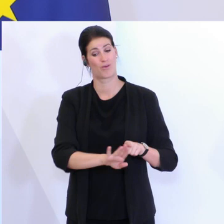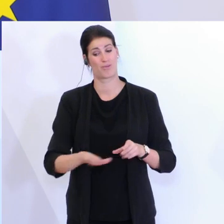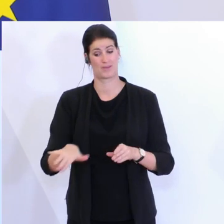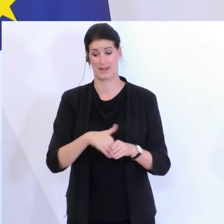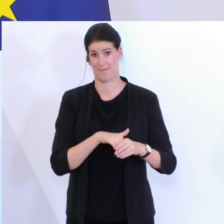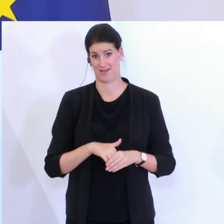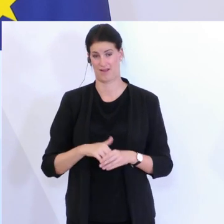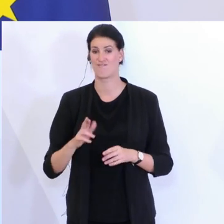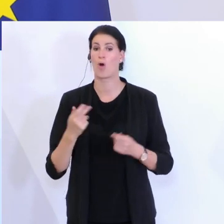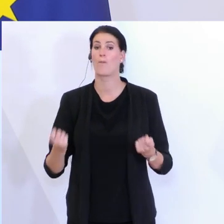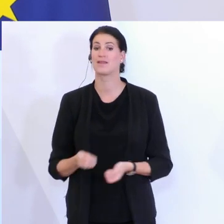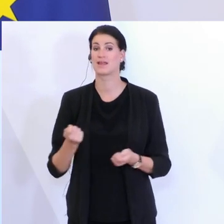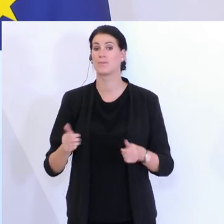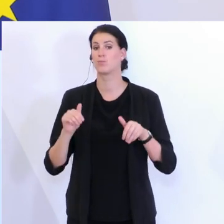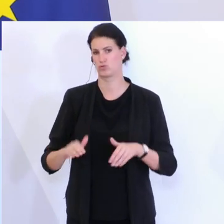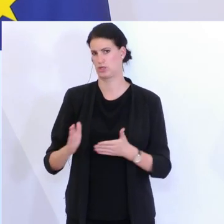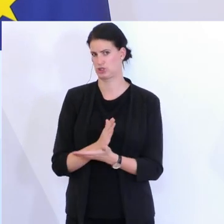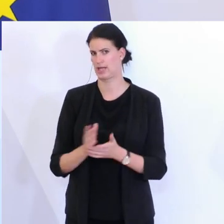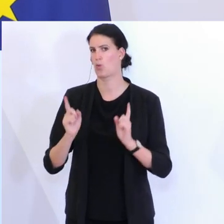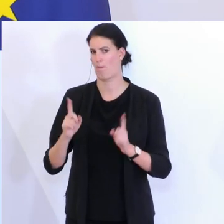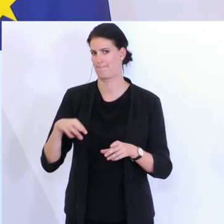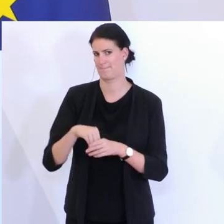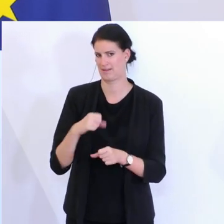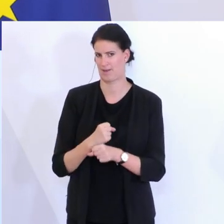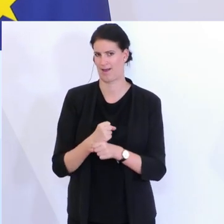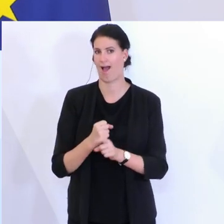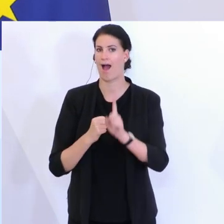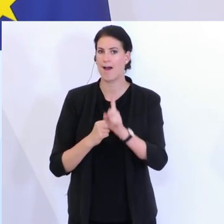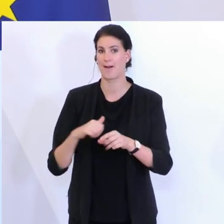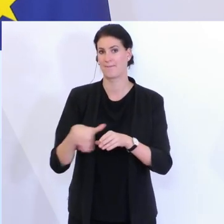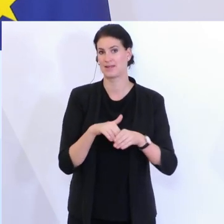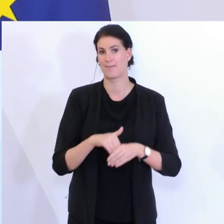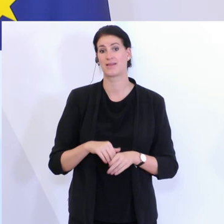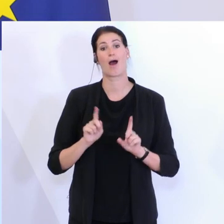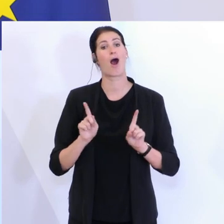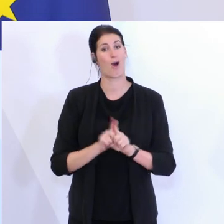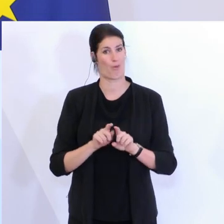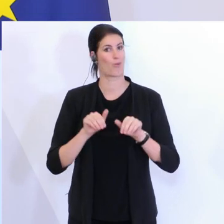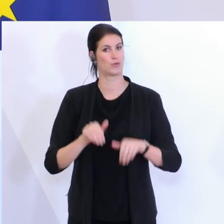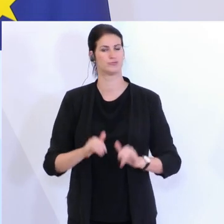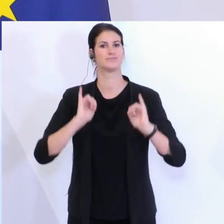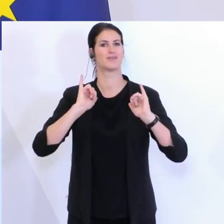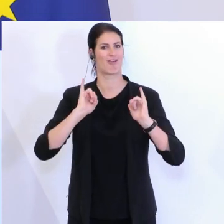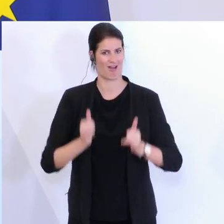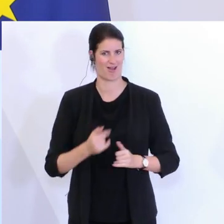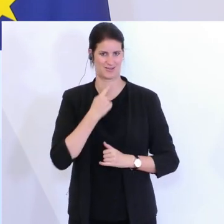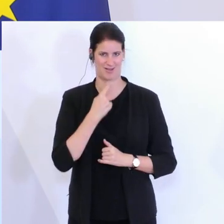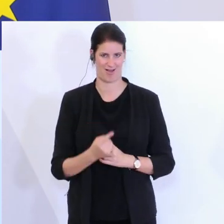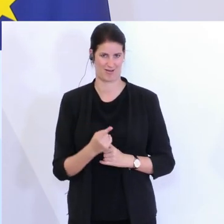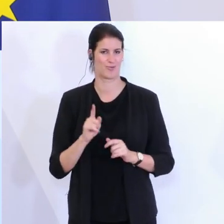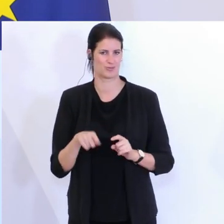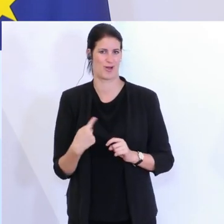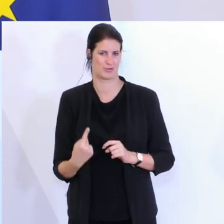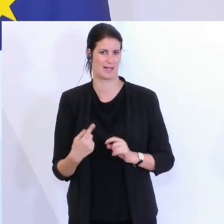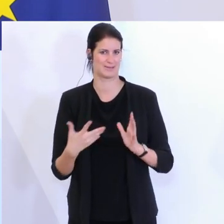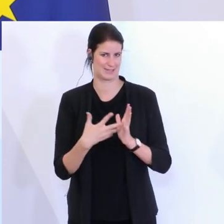Weil der Betrieb muss sich entscheiden mitzumachen, aber letztlich sind es die Mitarbeiter, die auch Ja sagen müssen und die getestet werden und die das mittragen